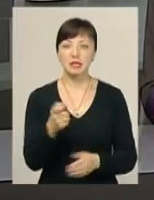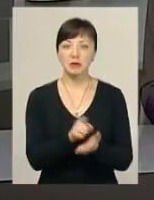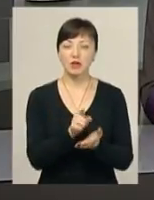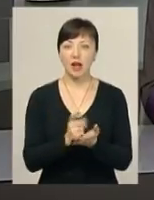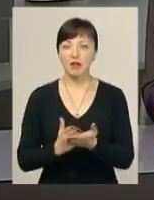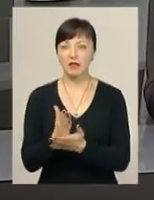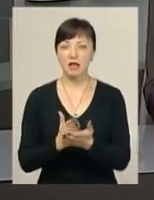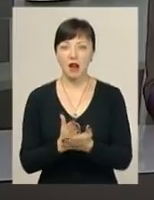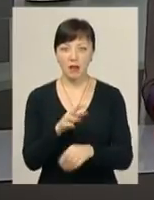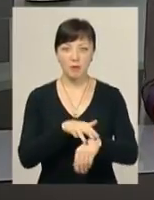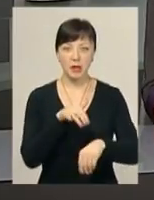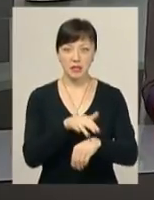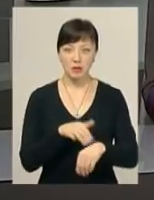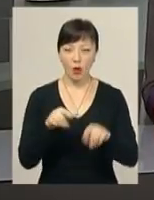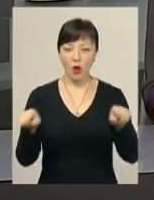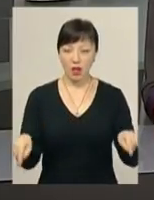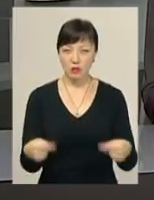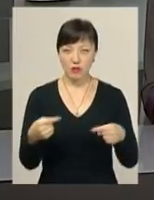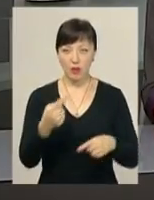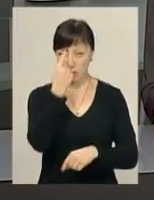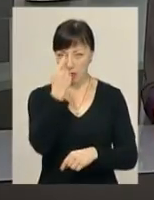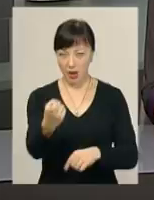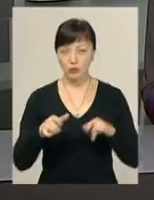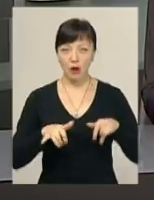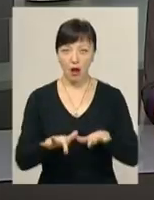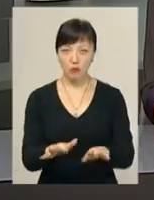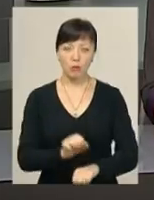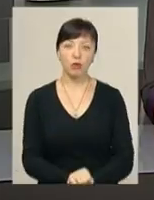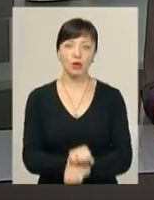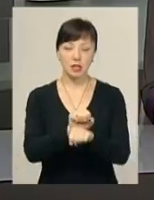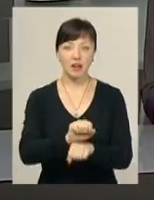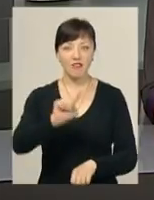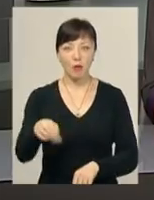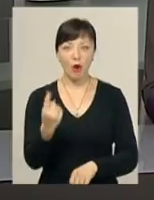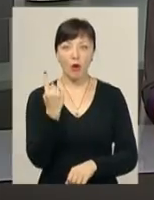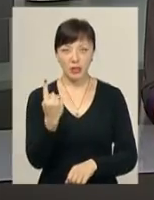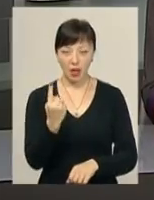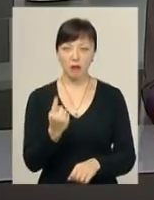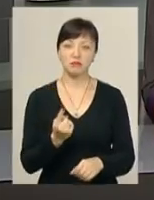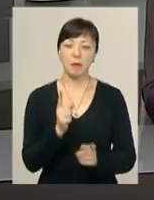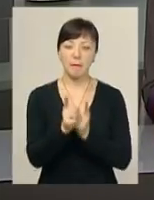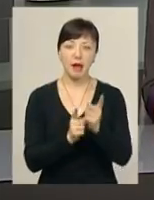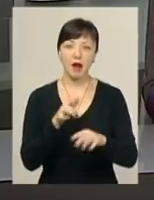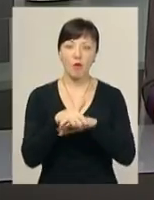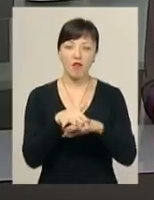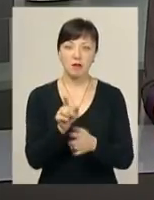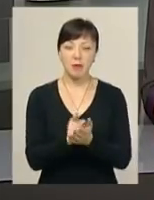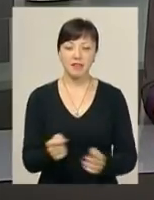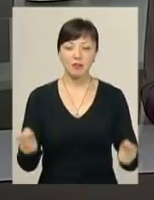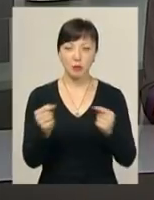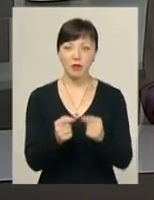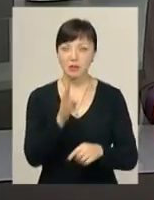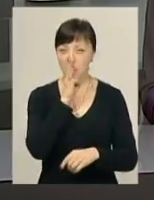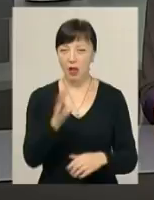ветеранів органів внутрішніх справ організували попереджувальну акцію протесту. Вимога одна – перерахувати їхні пенсії відповідно до